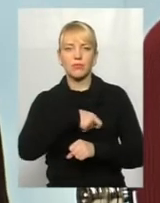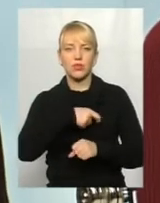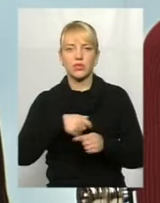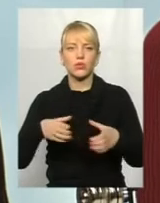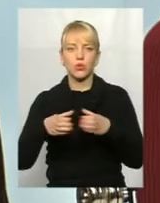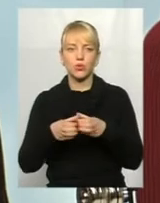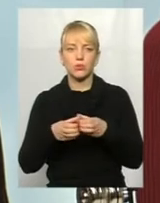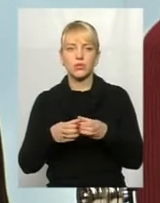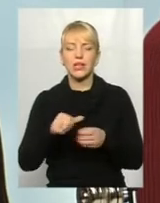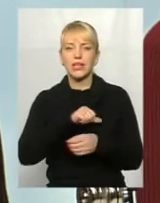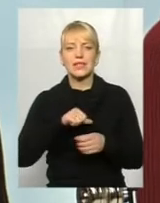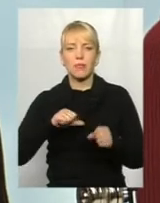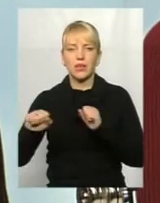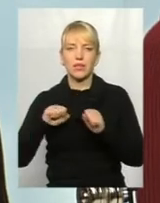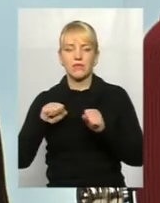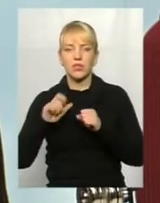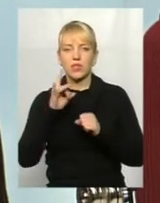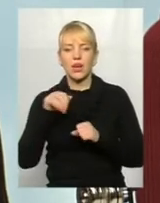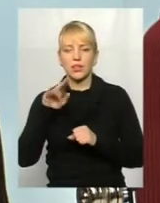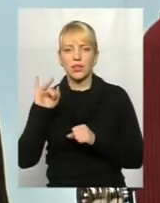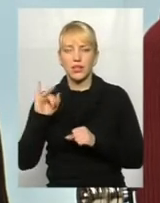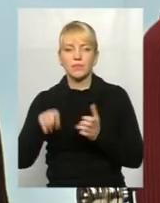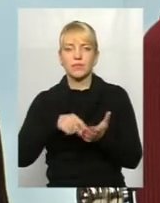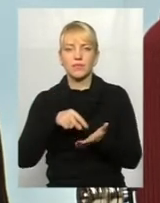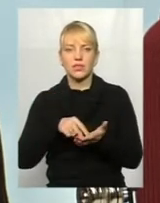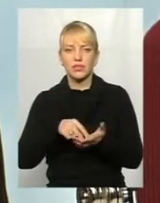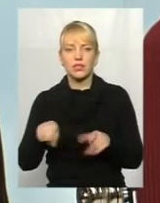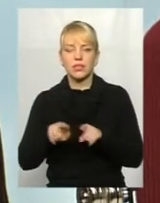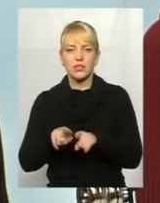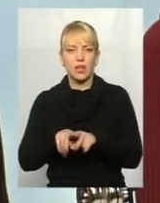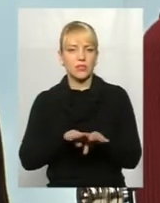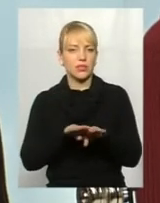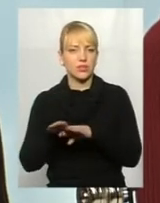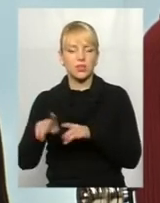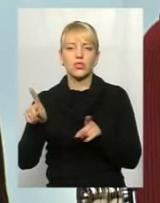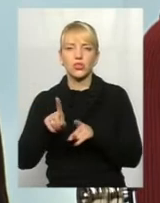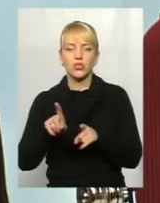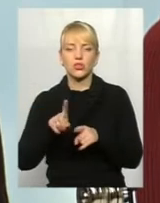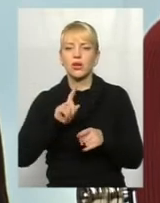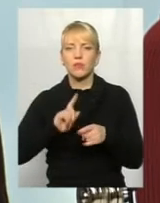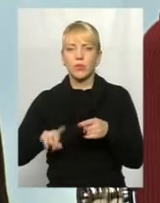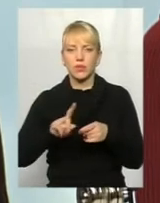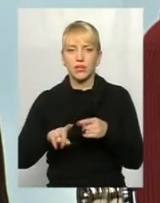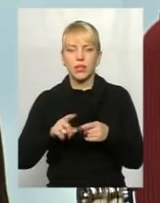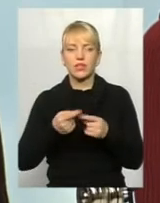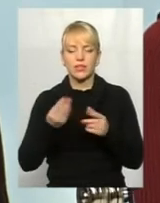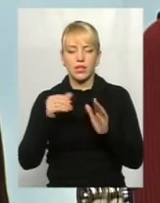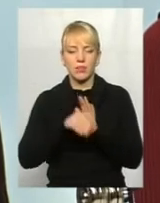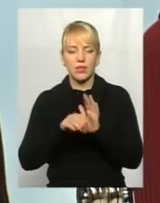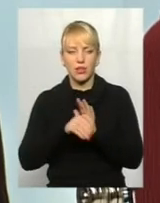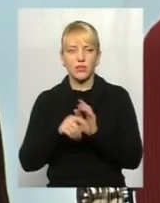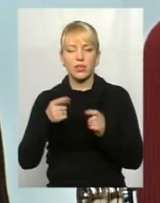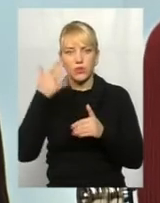керівництво ради, міста так само на цьому боці. Єдине, що моментально ці капіталовкладення, ви ж розумієте, що